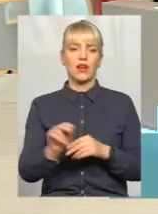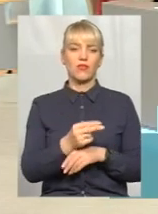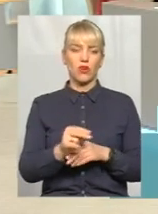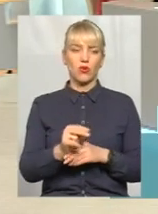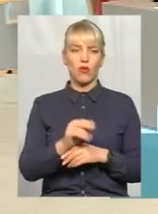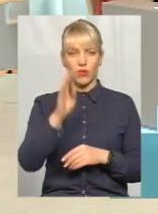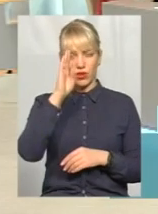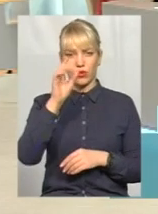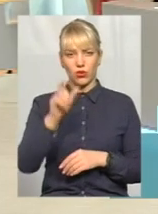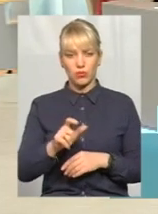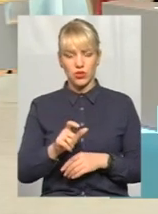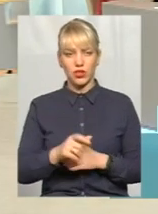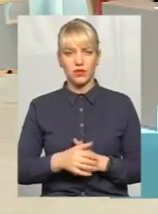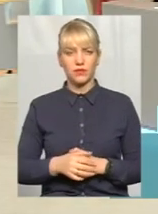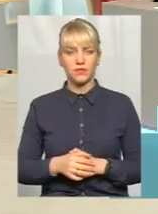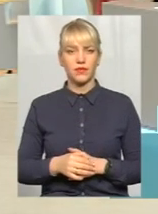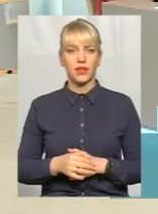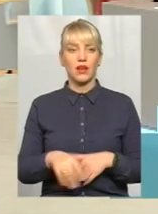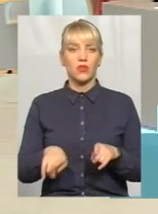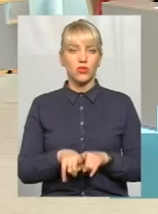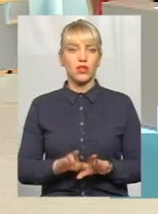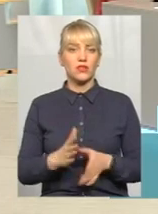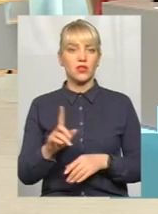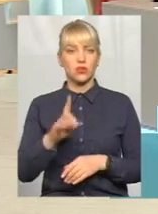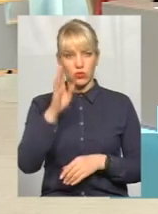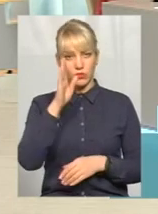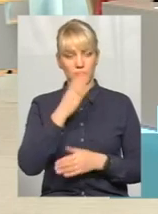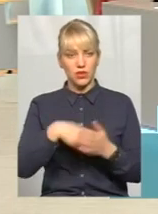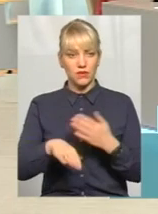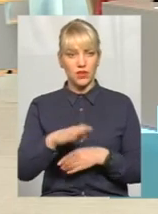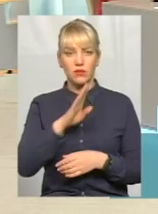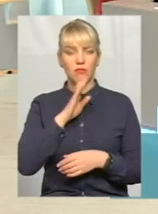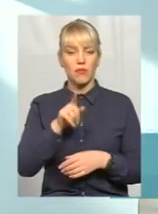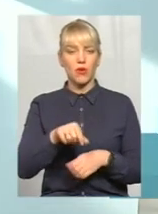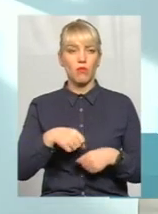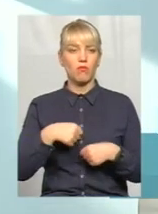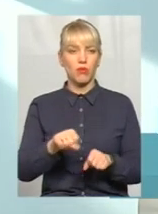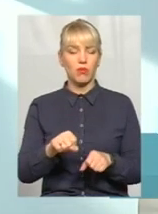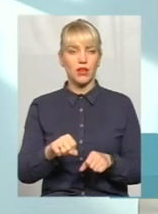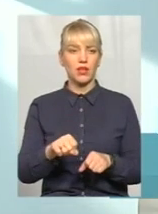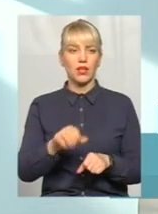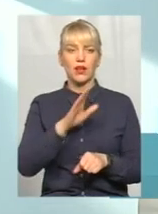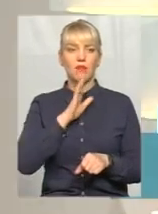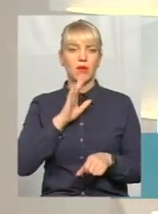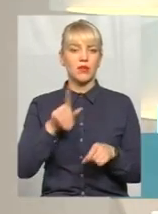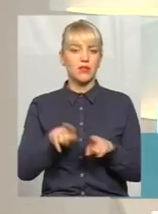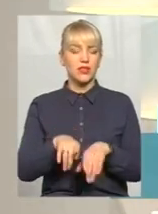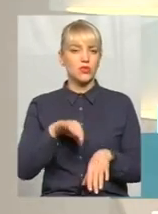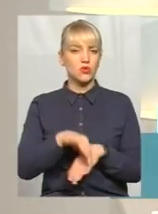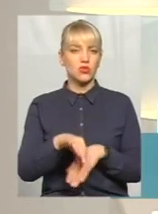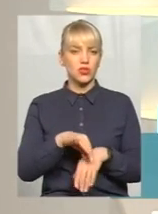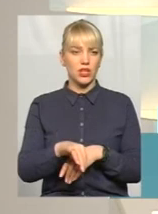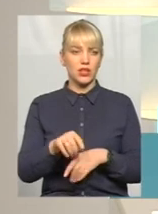гарного хлопчика, з того всього. Ну так, сталося, що хлопчик інвалід, мама його побила, настільки мама над ним просто знущалася, ця